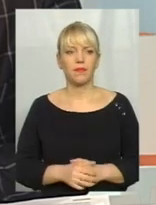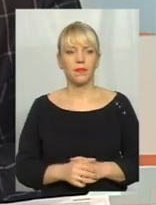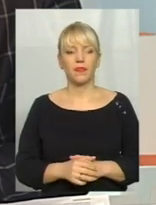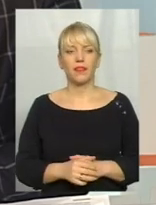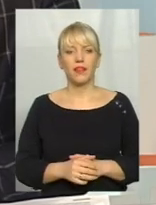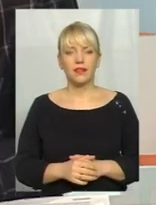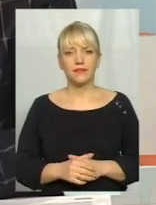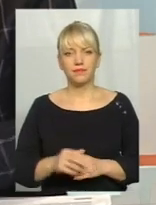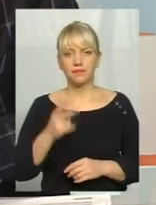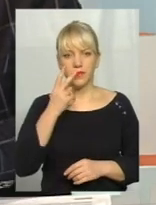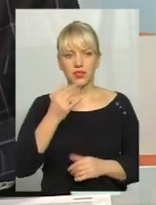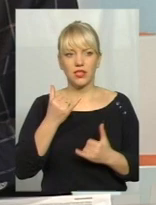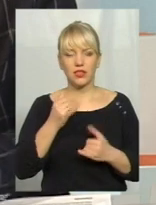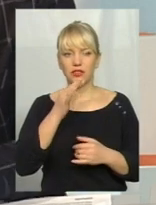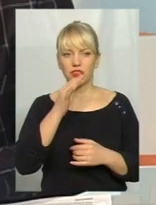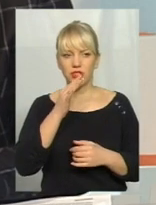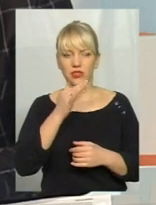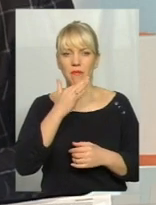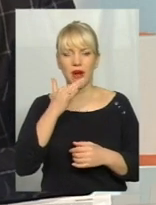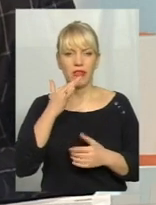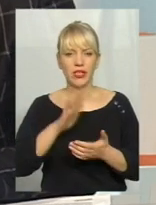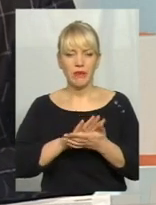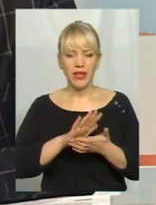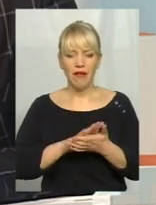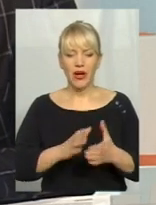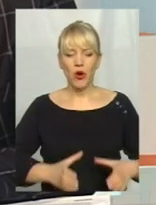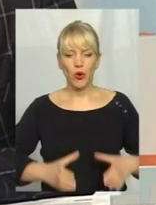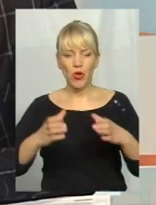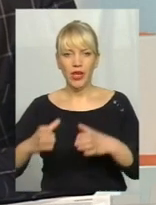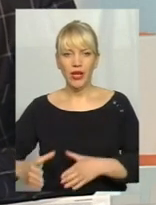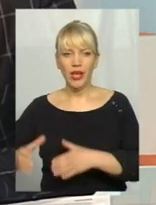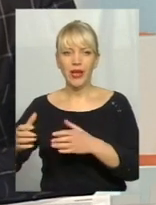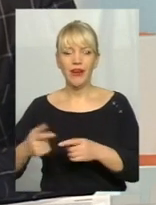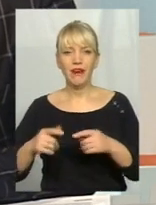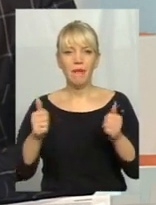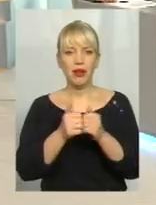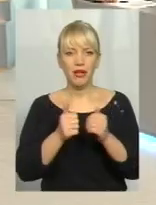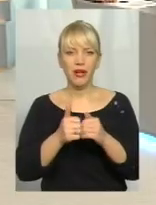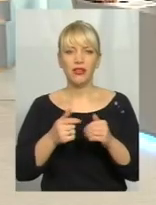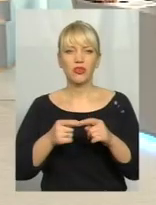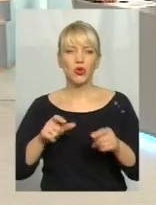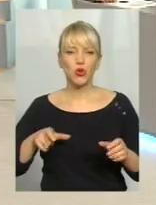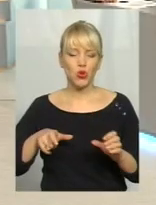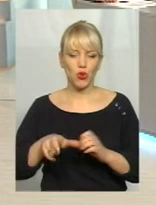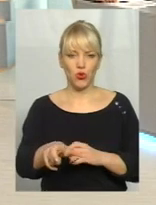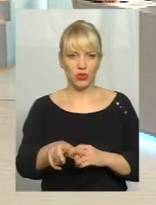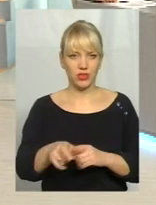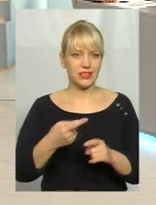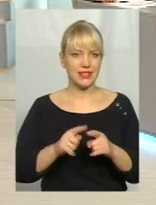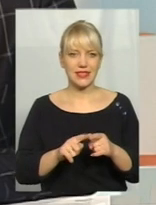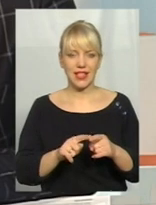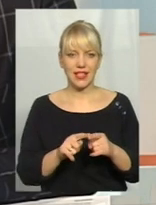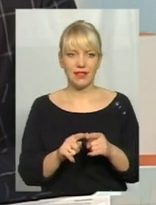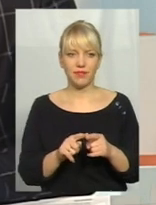бачите, на даний час дуже багато сміттєвих контейнерів розположені вздовж проїзної частини, що не є